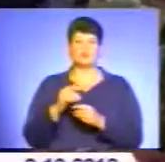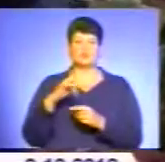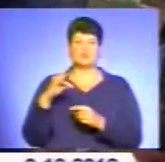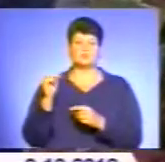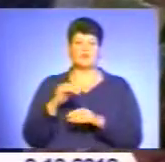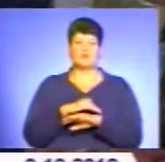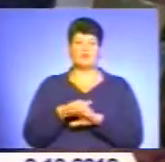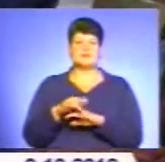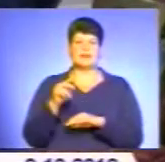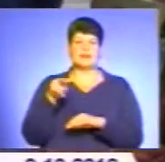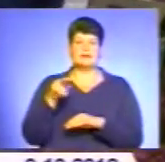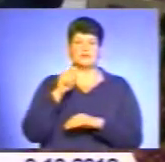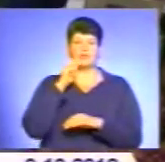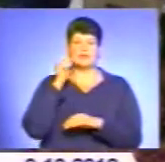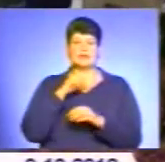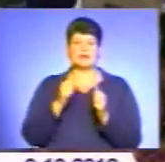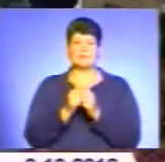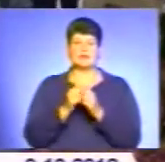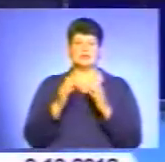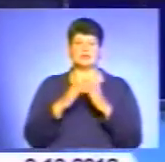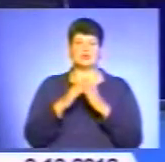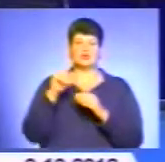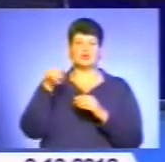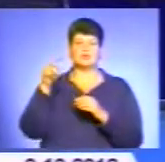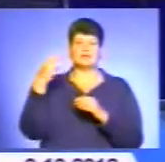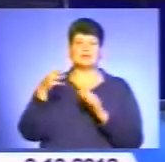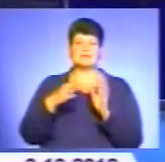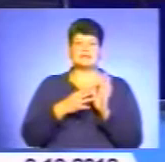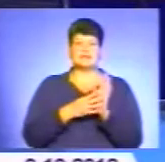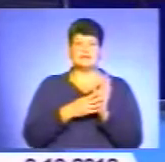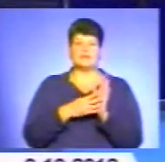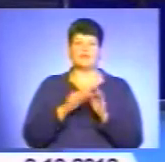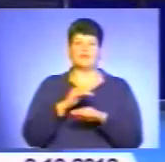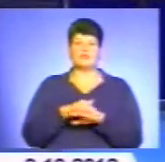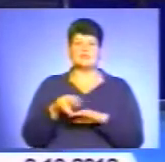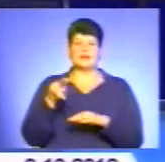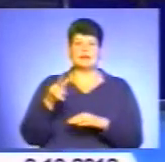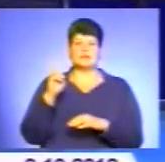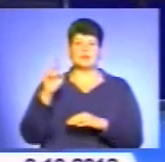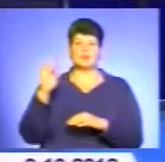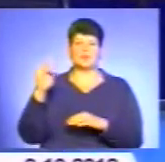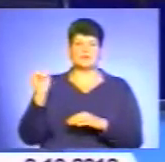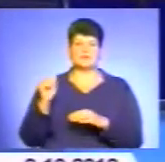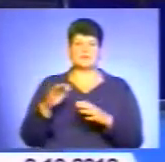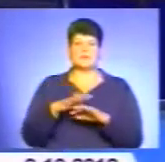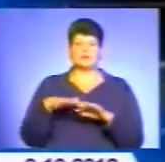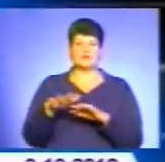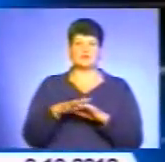Лесі Українки, біля будинку номер 39, вулиці Леся Курбаса, на майданчику ринку Галицький.